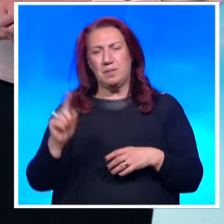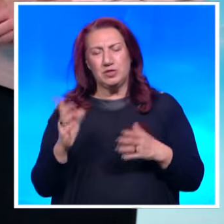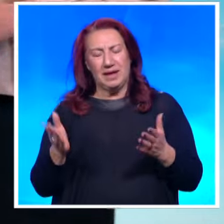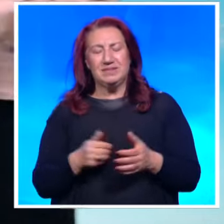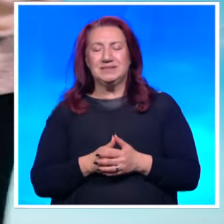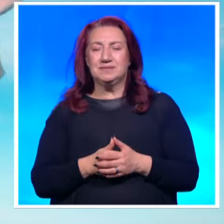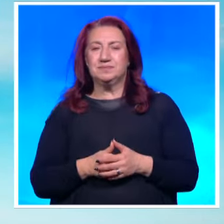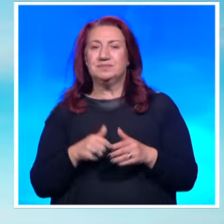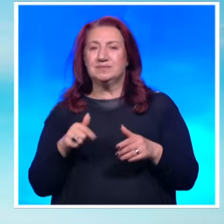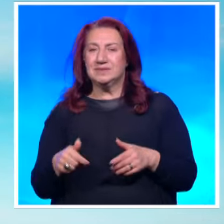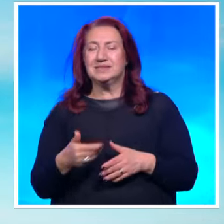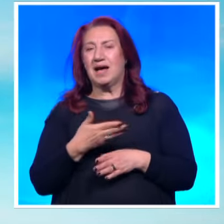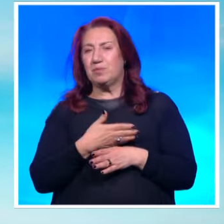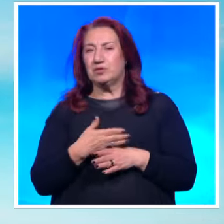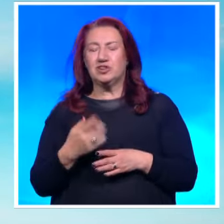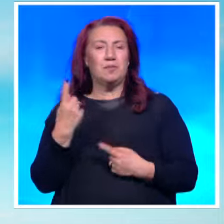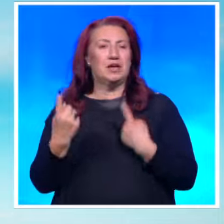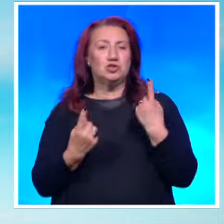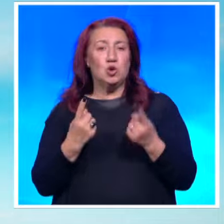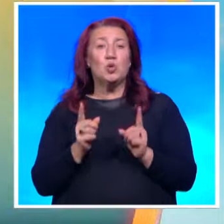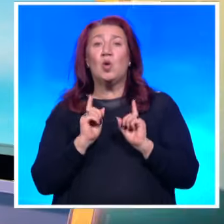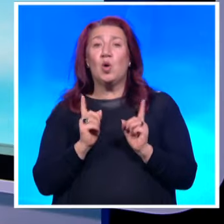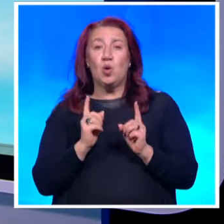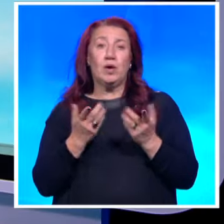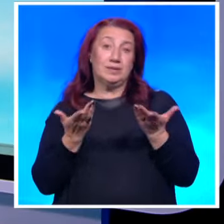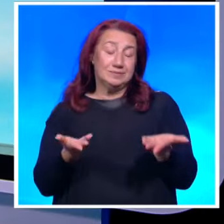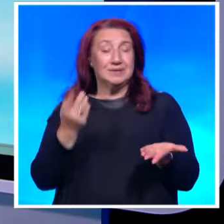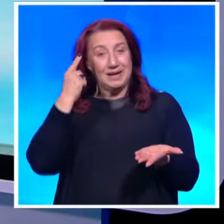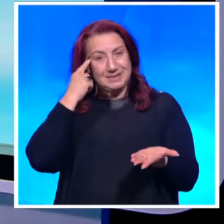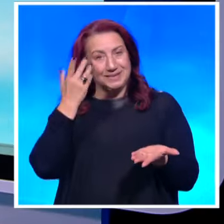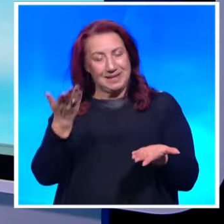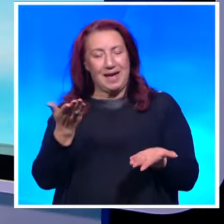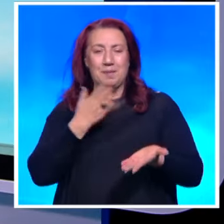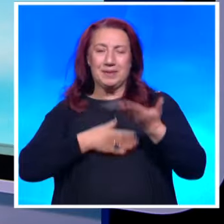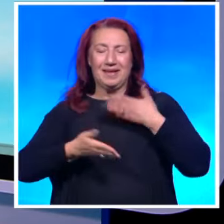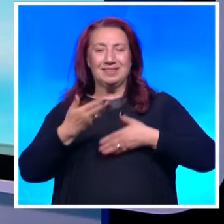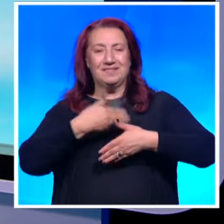По Би ТВ сега е време за шоуто Кой да знае. Хубава вечер!